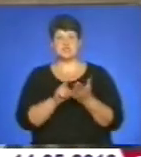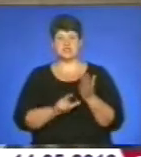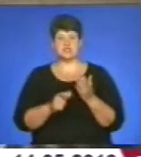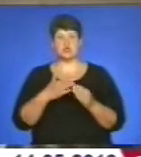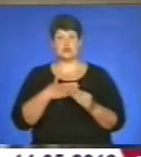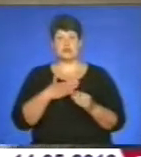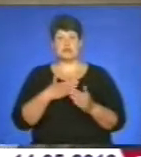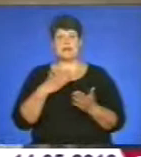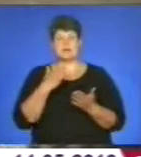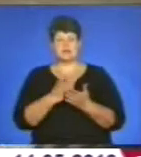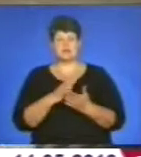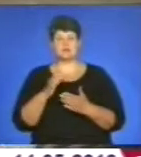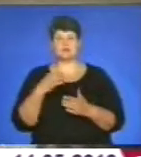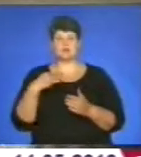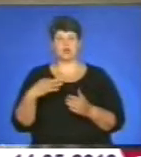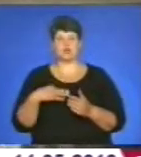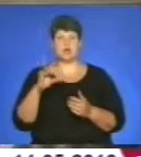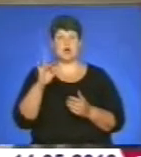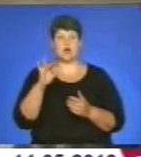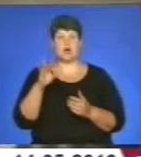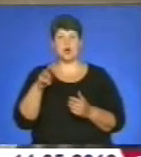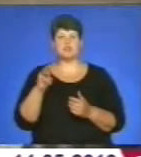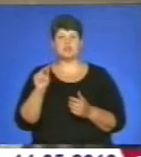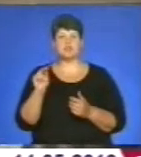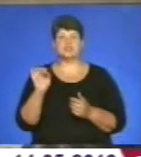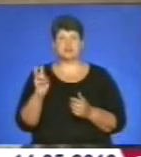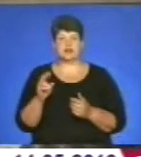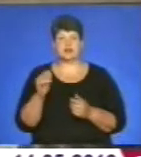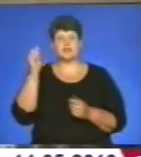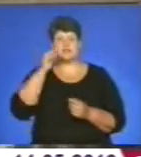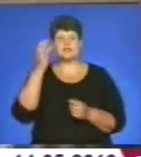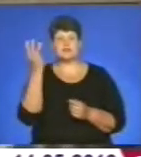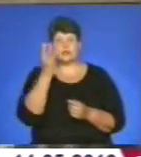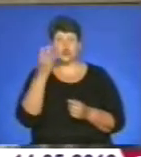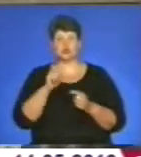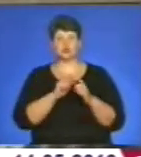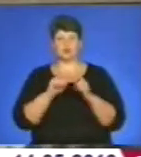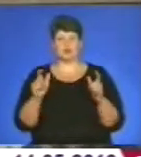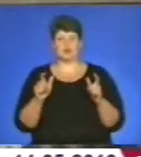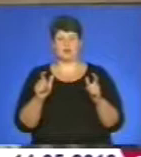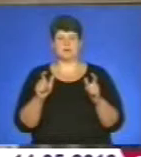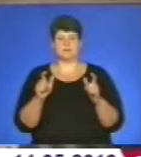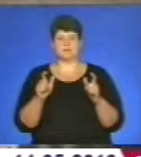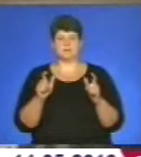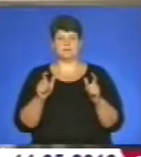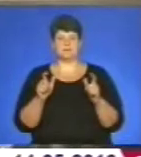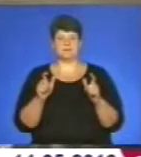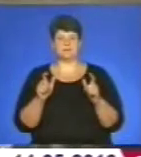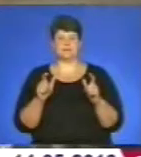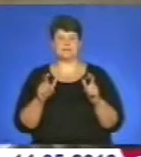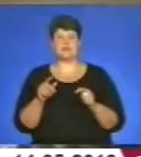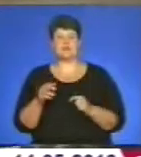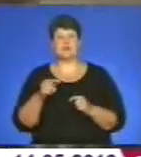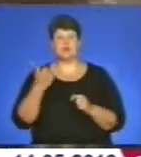І маю соноска Ромчика, який навчається в трьох школах. Так, він